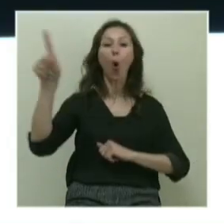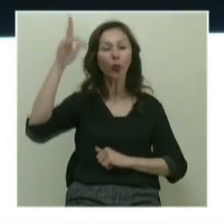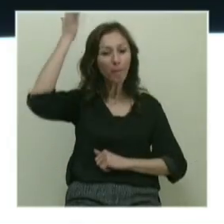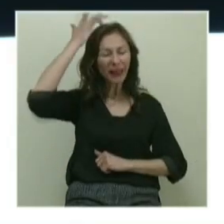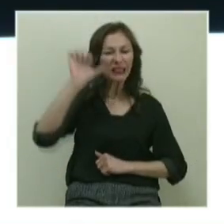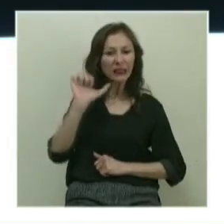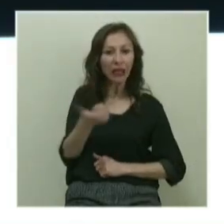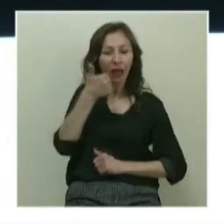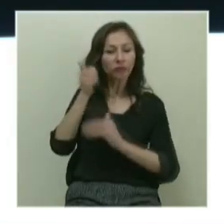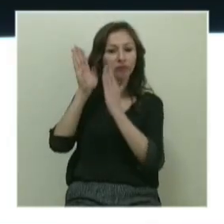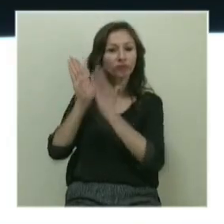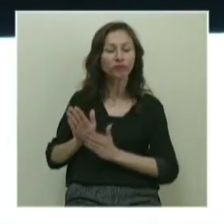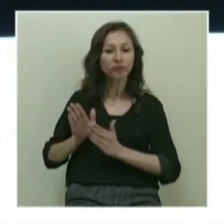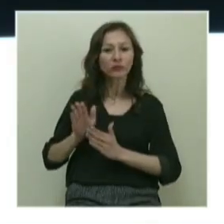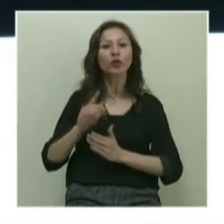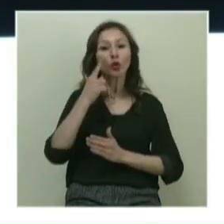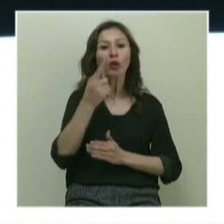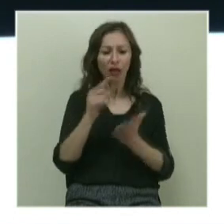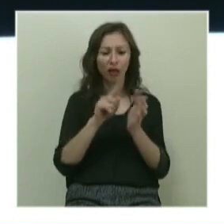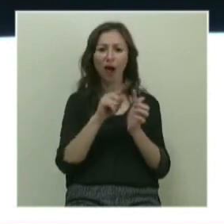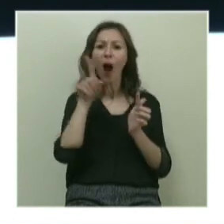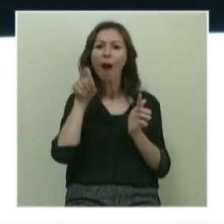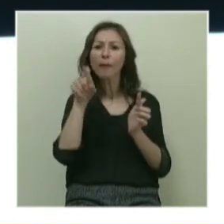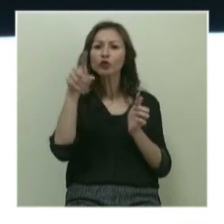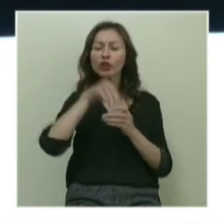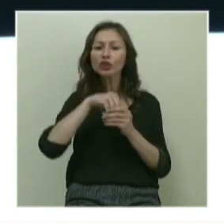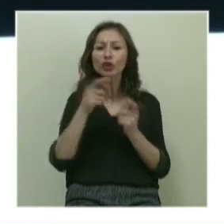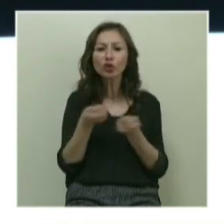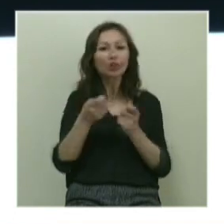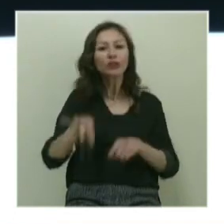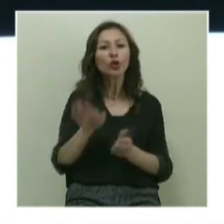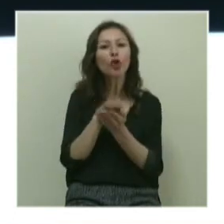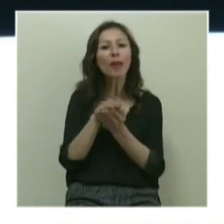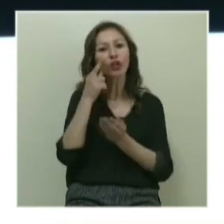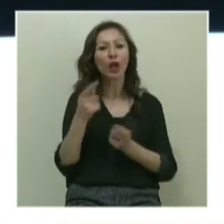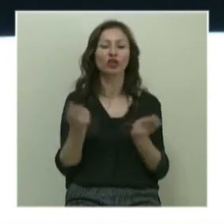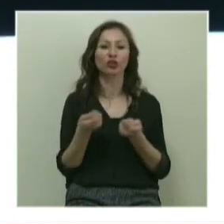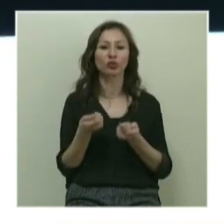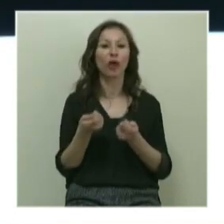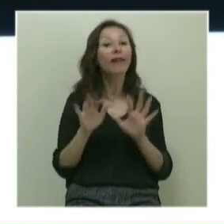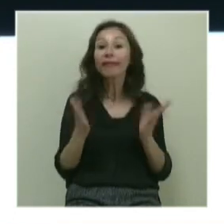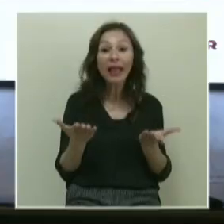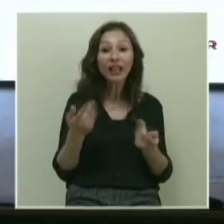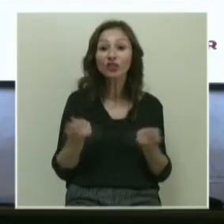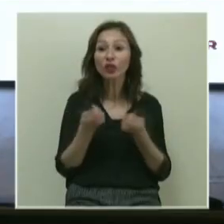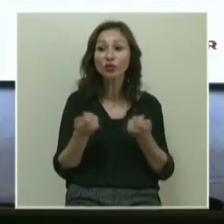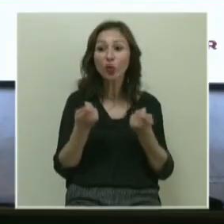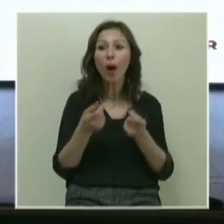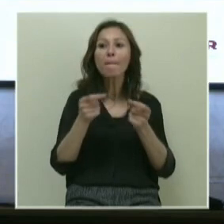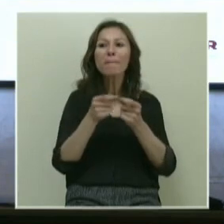beyinden biri. Elinde gördüğünüz hamam becerikleri üzerinde çalışıyordu. Şimdi köpekler üzerinde çalışıyor. Ne ile çalışıyor?